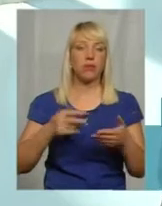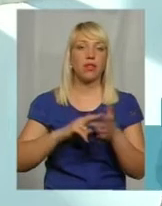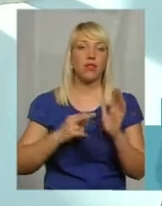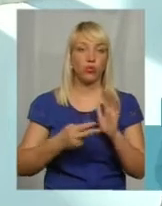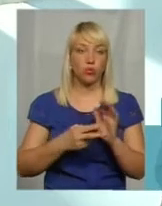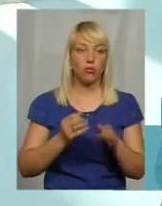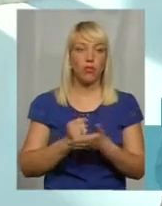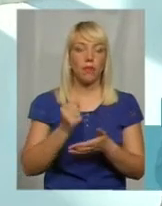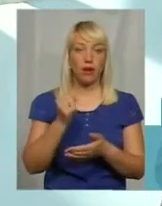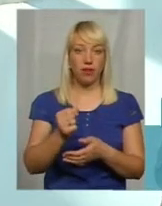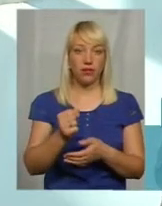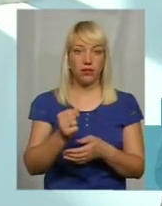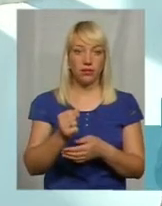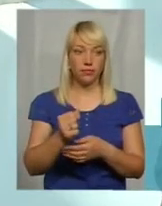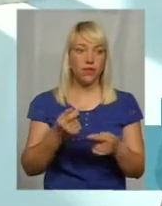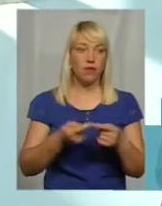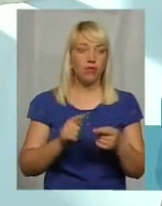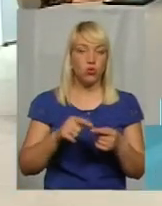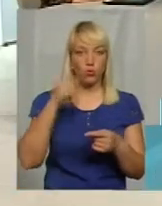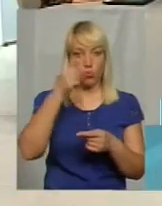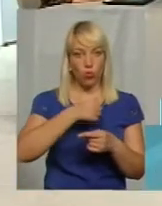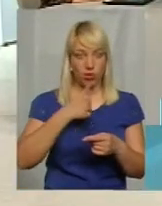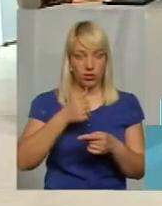направити в цьому році. Це